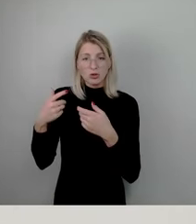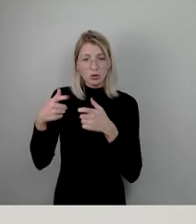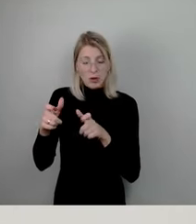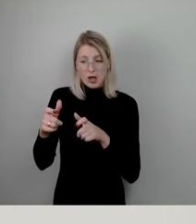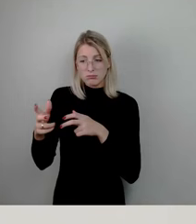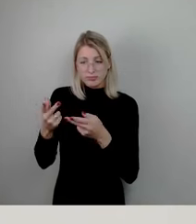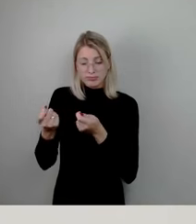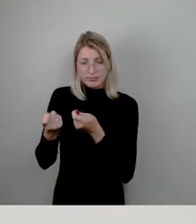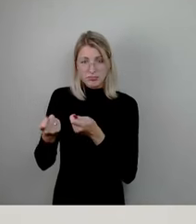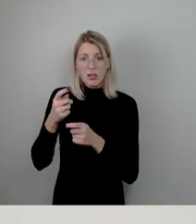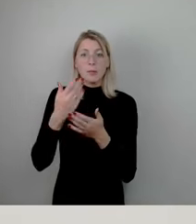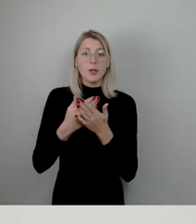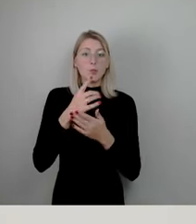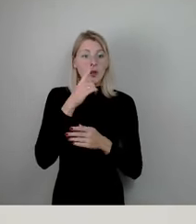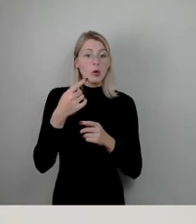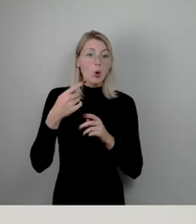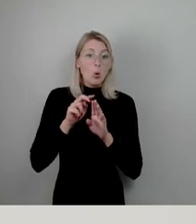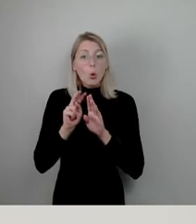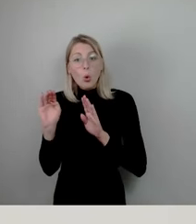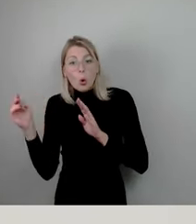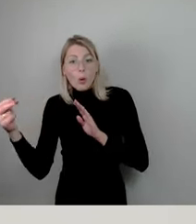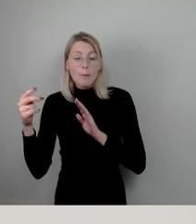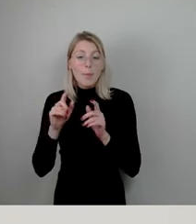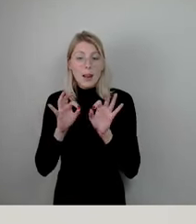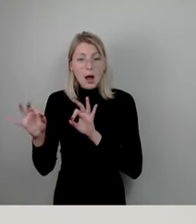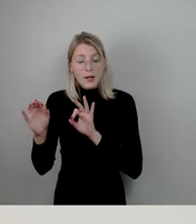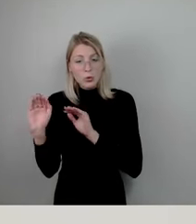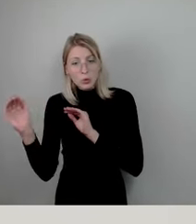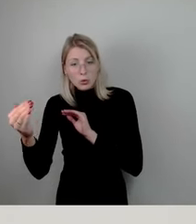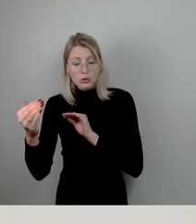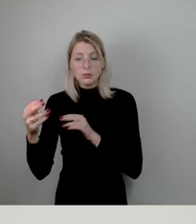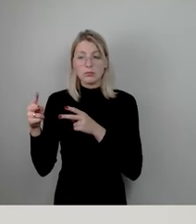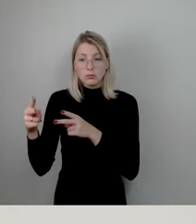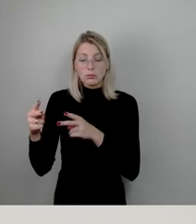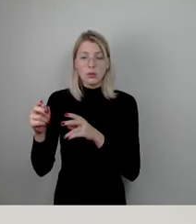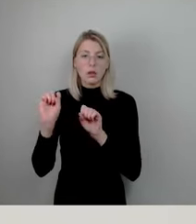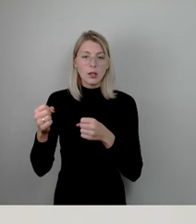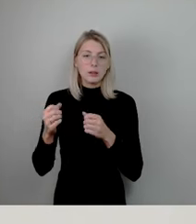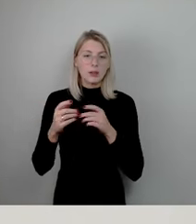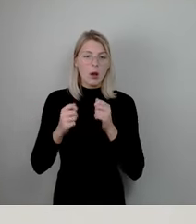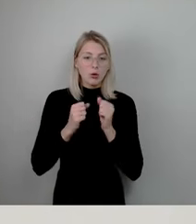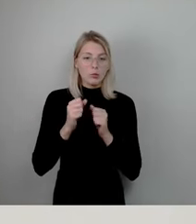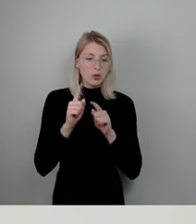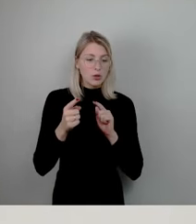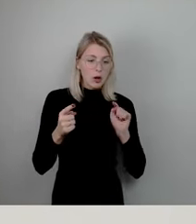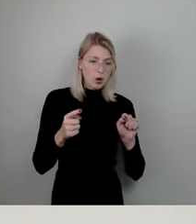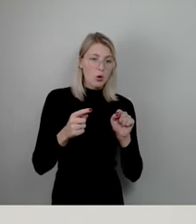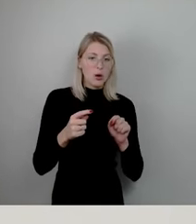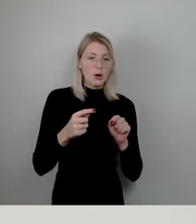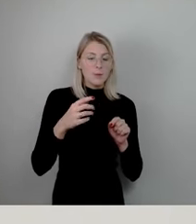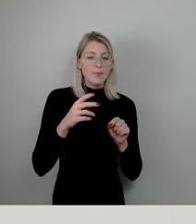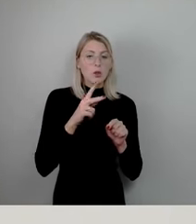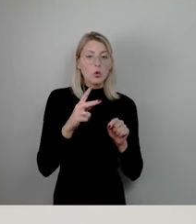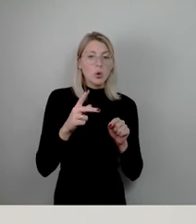Umleitungsstrecken baue, um dann die Kunersdorfer zu bauen, kann ich nicht gleichzeitig die Kunersdorfer sozusagen lahmlegen. Also ich muss das